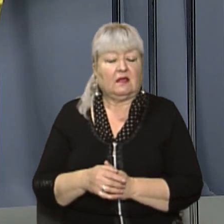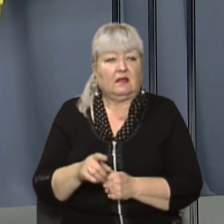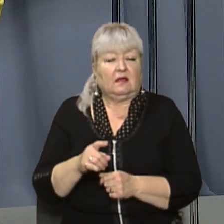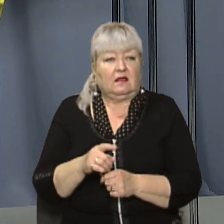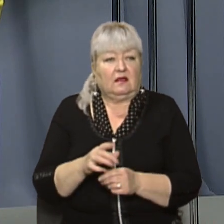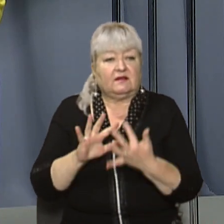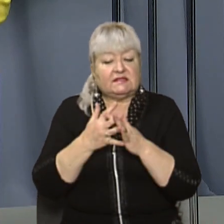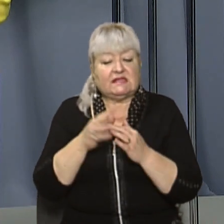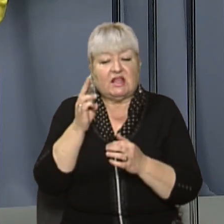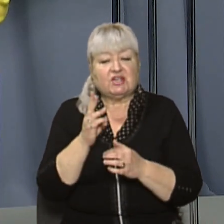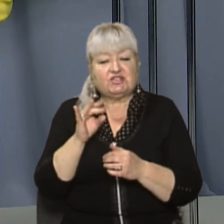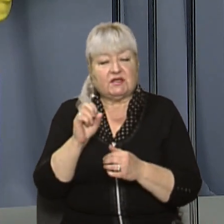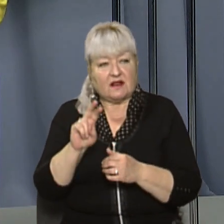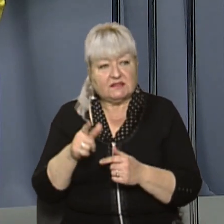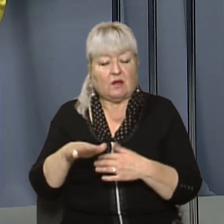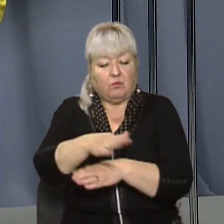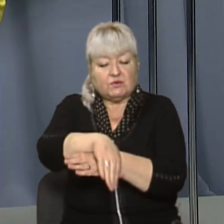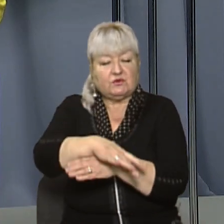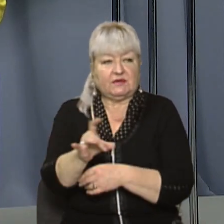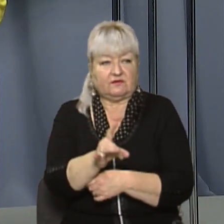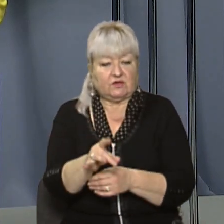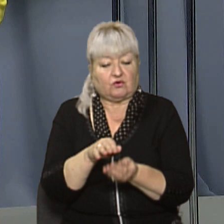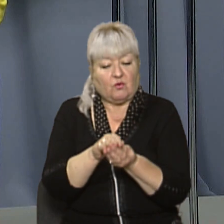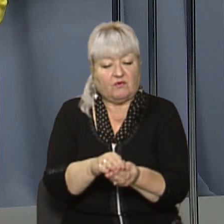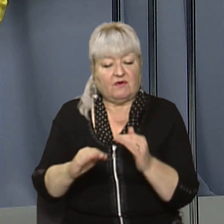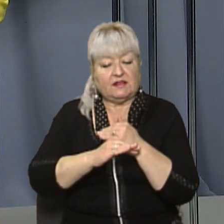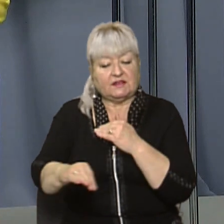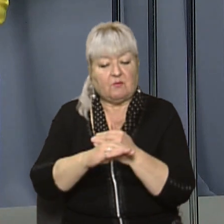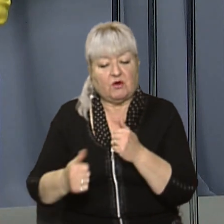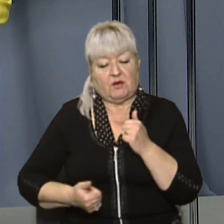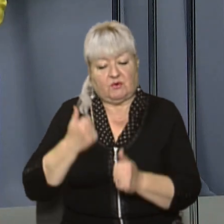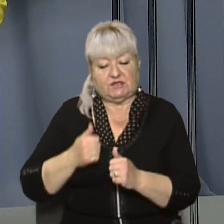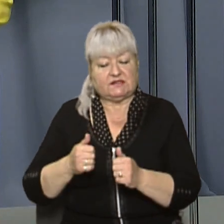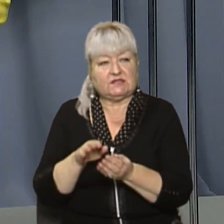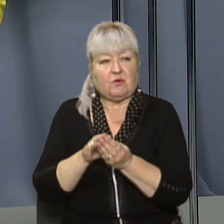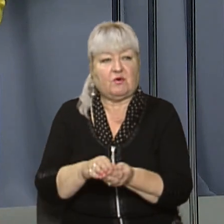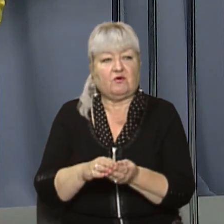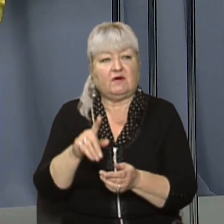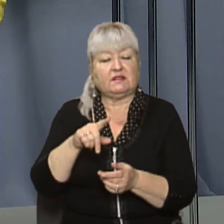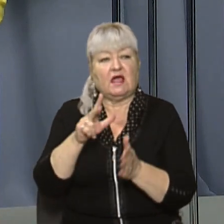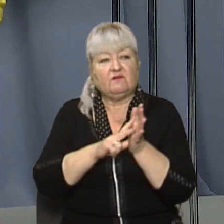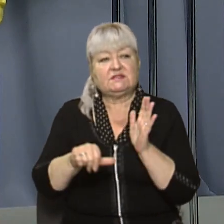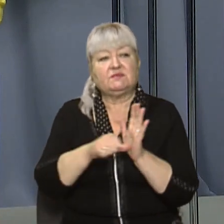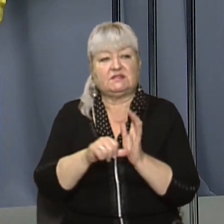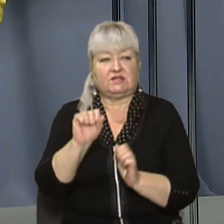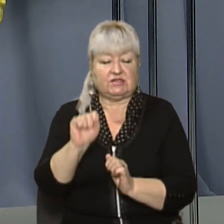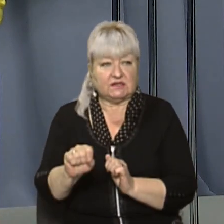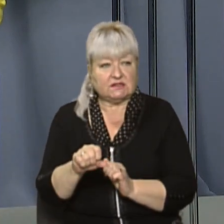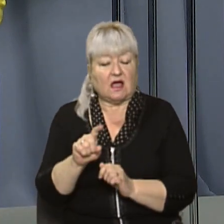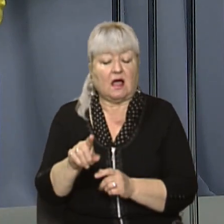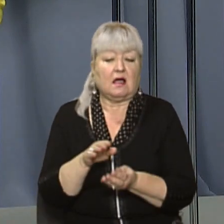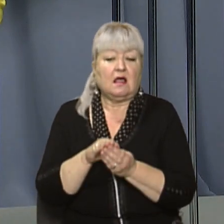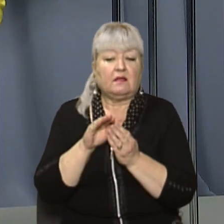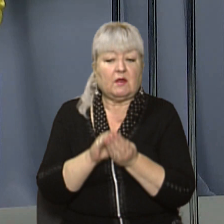села Щерець Пустомитівського району. Поховали героїв на полі почесних поховань номер 86А. На перепоховання